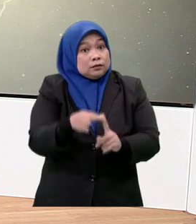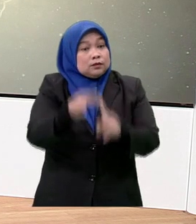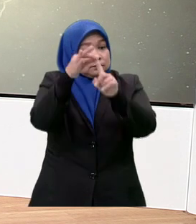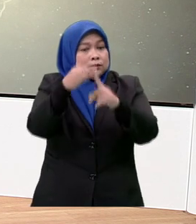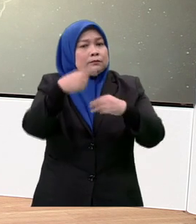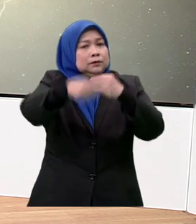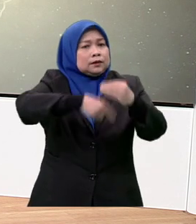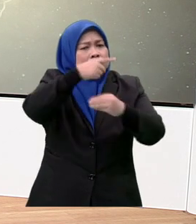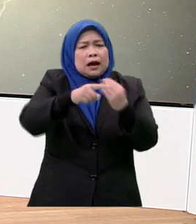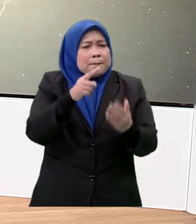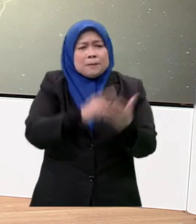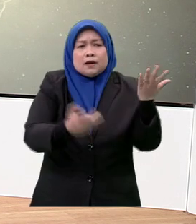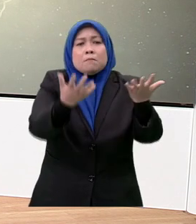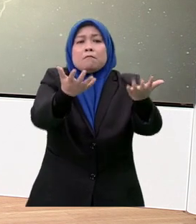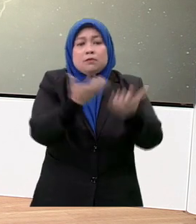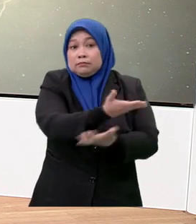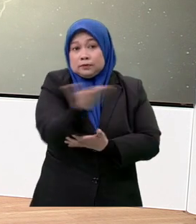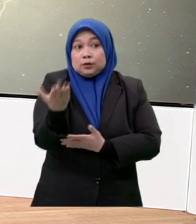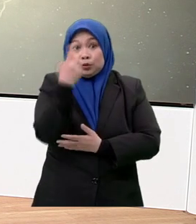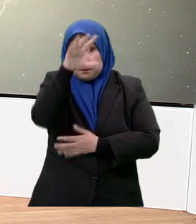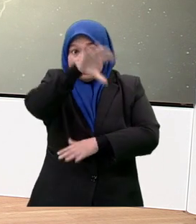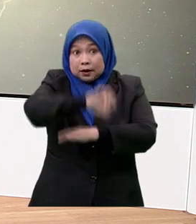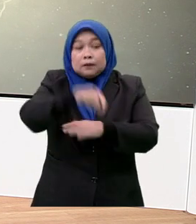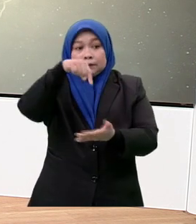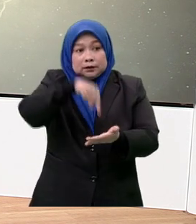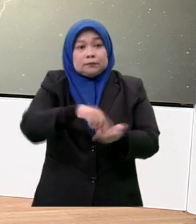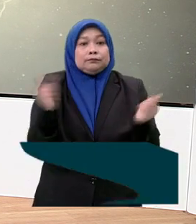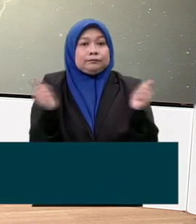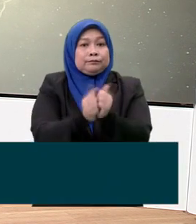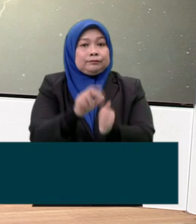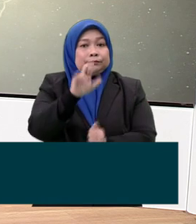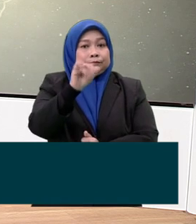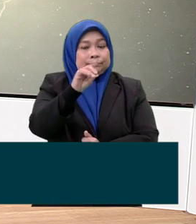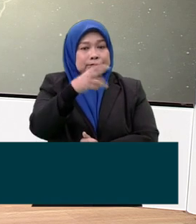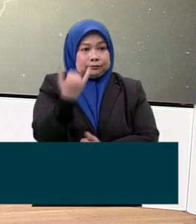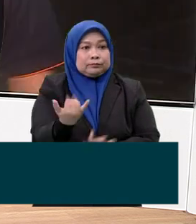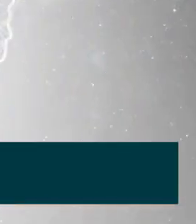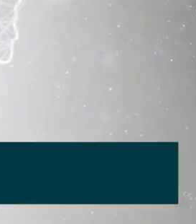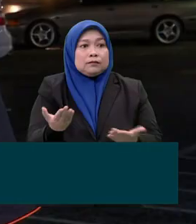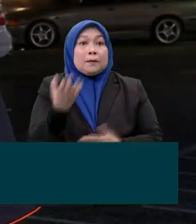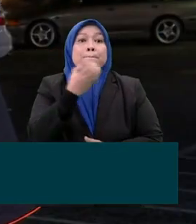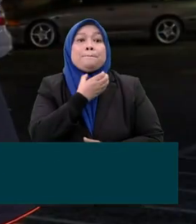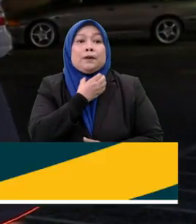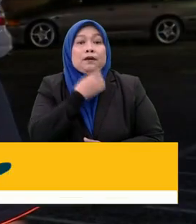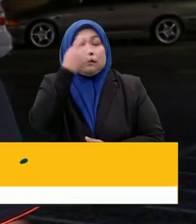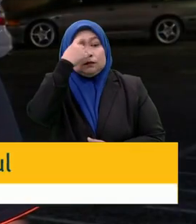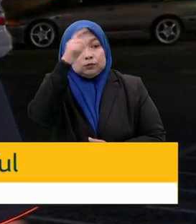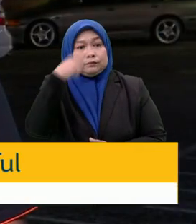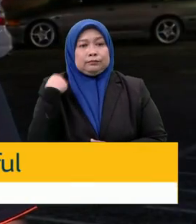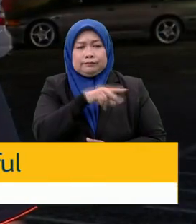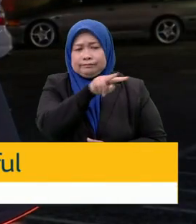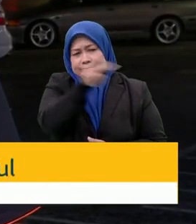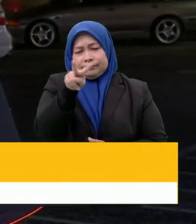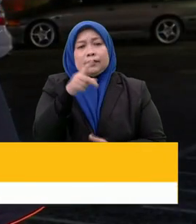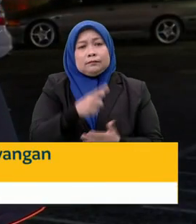berkaitan dengan apa yang rakyat mahu. Tapi untuk malam ini saya bersama dengan Ridhauddin Daud yang kini berada di Perak untuk kita melihat